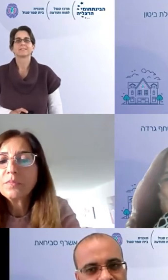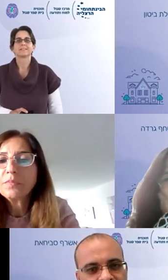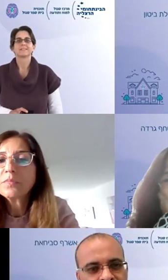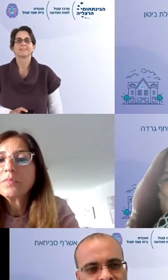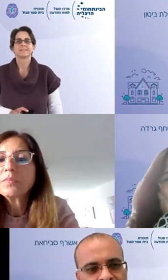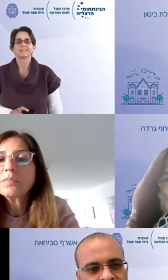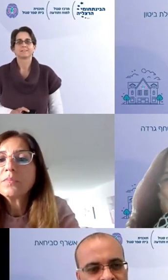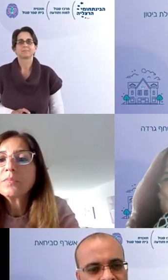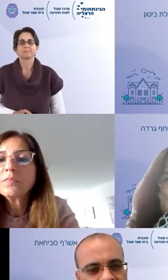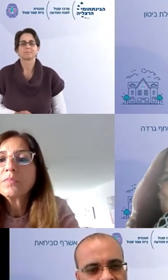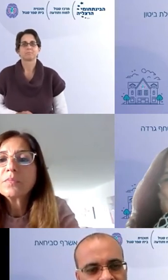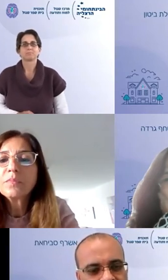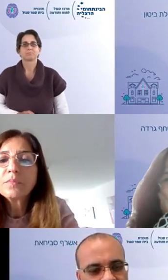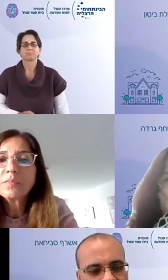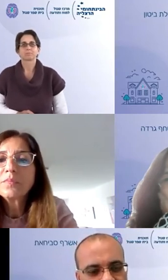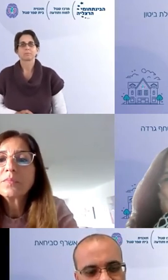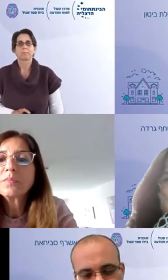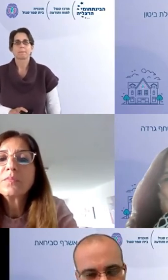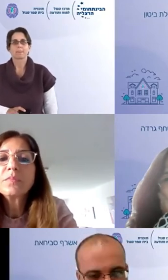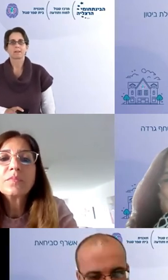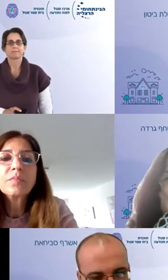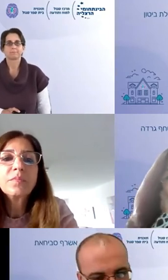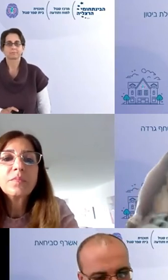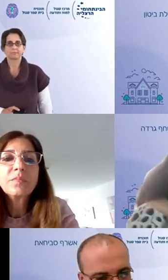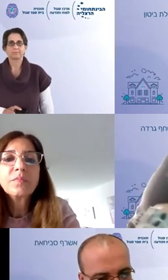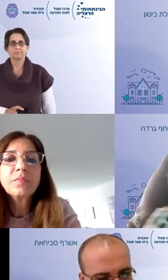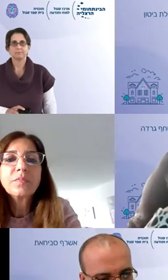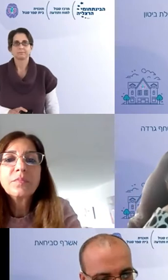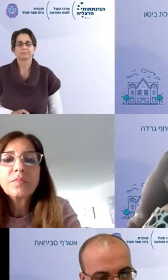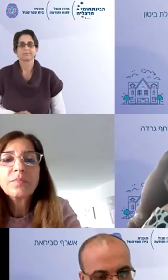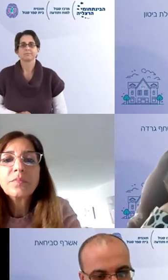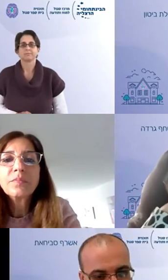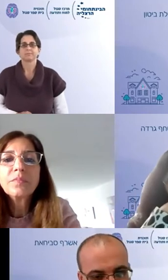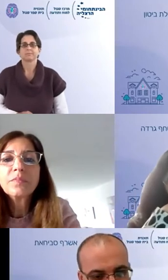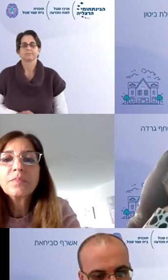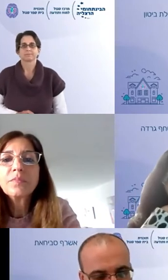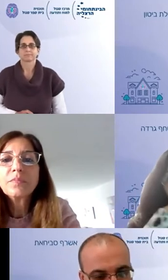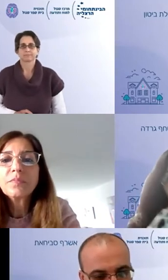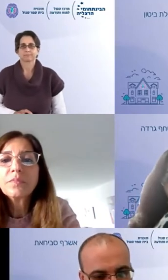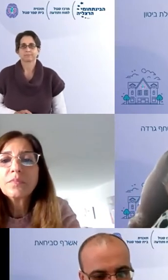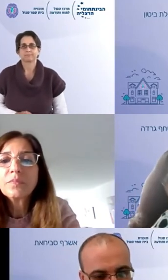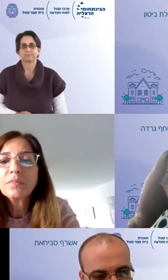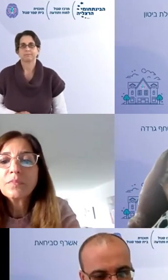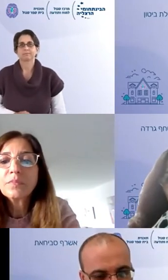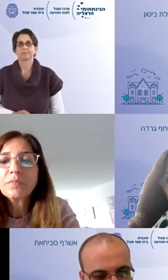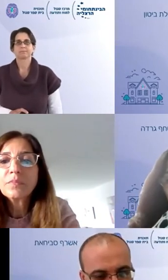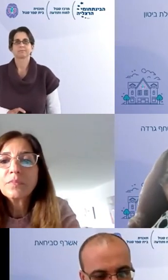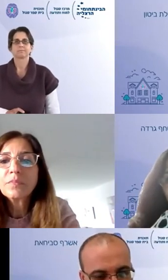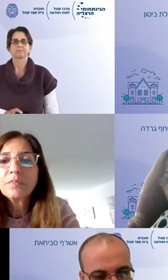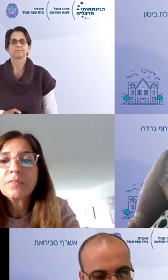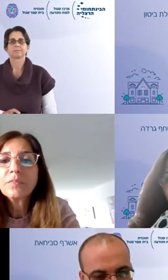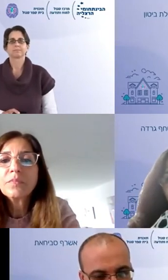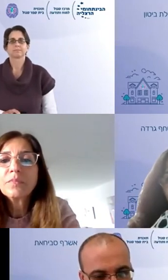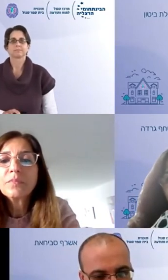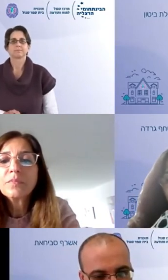זה בעצם בית ספר תיכון שש שנתיים איזיין אדיוט ב' סיימנו לצמוח לפני כמה שנים הבית